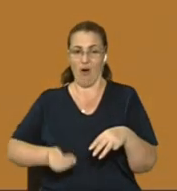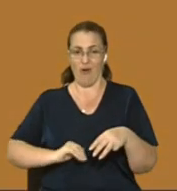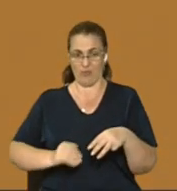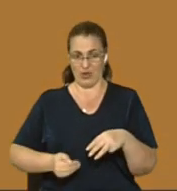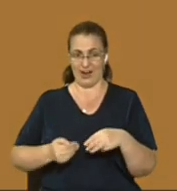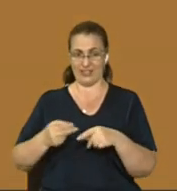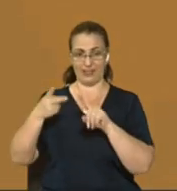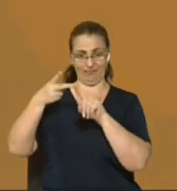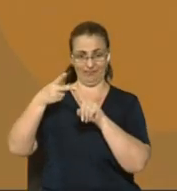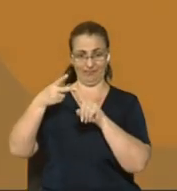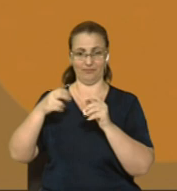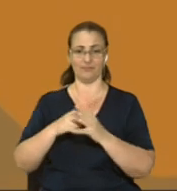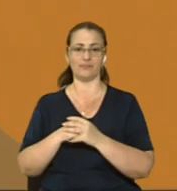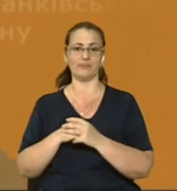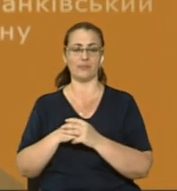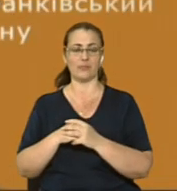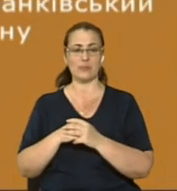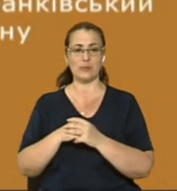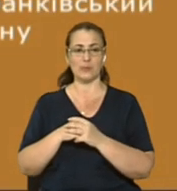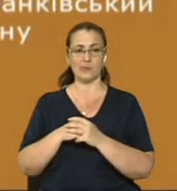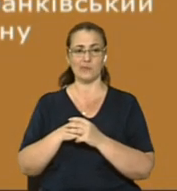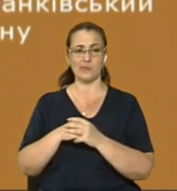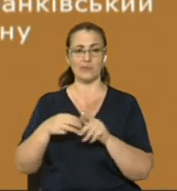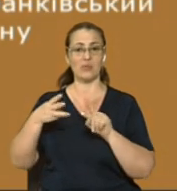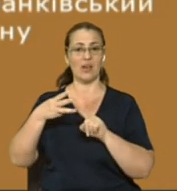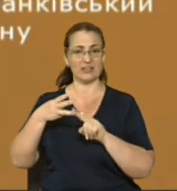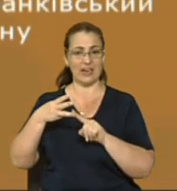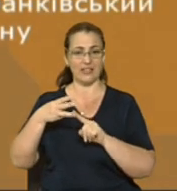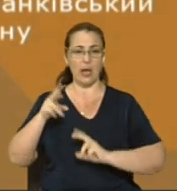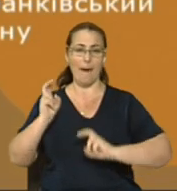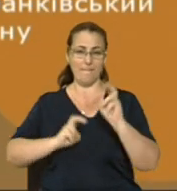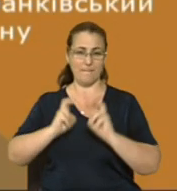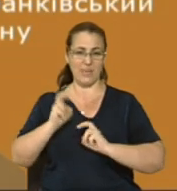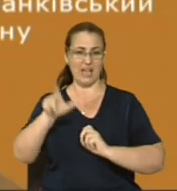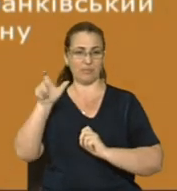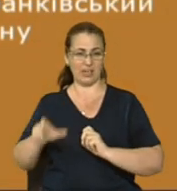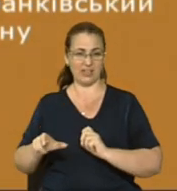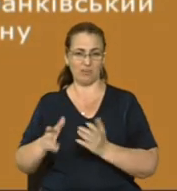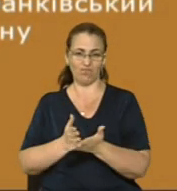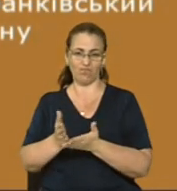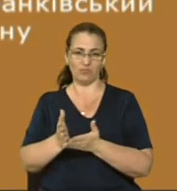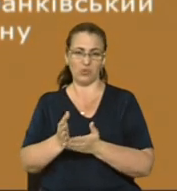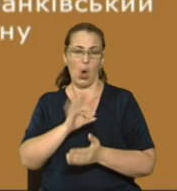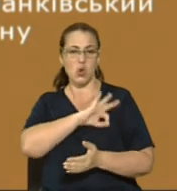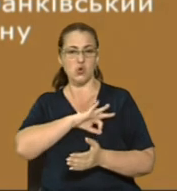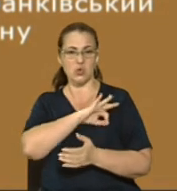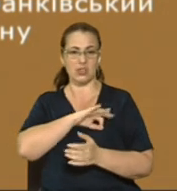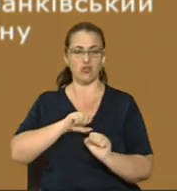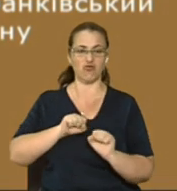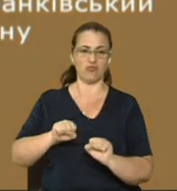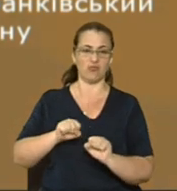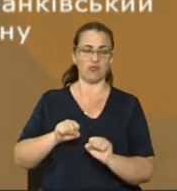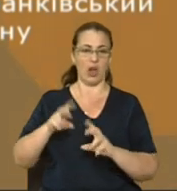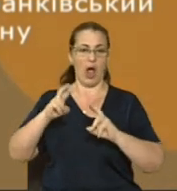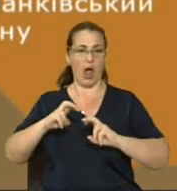балотуватися у 116-му окрузі. У 117-му виборчому окрузі балотується підприємець в галузі юридичного аудиту первинної нерухомості та